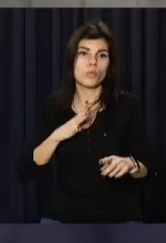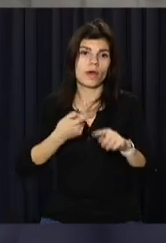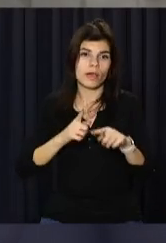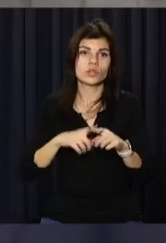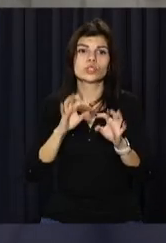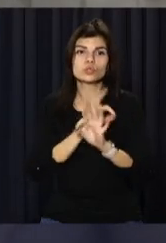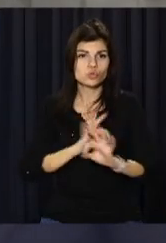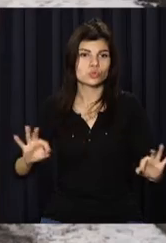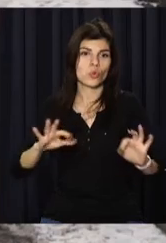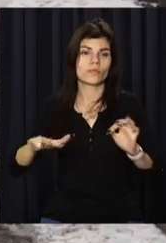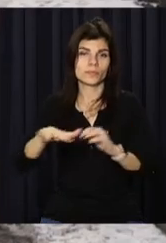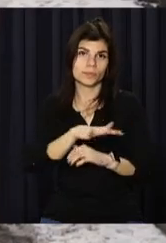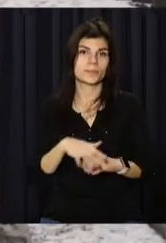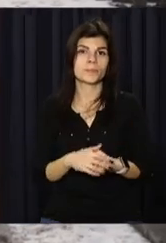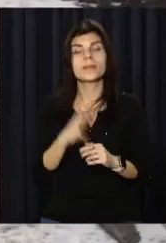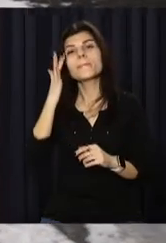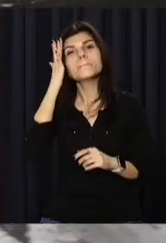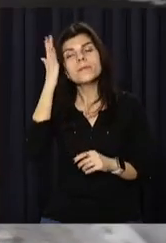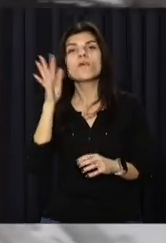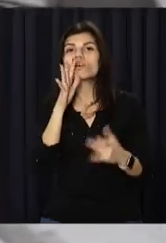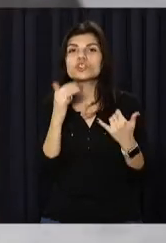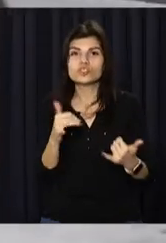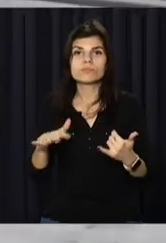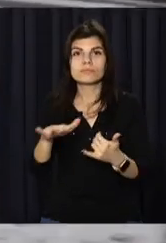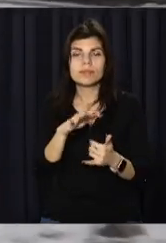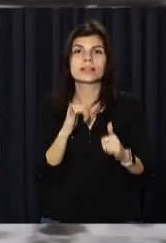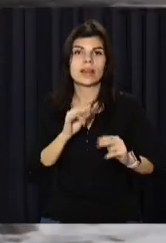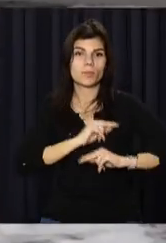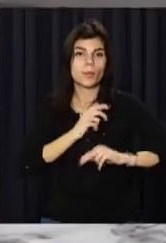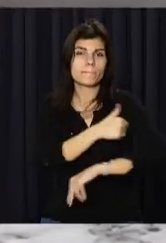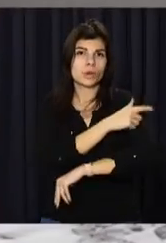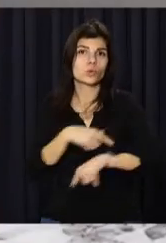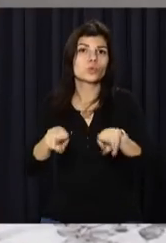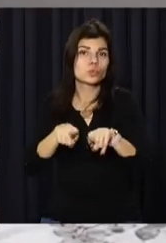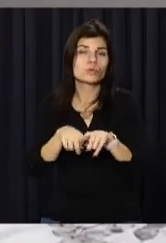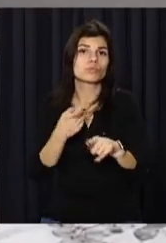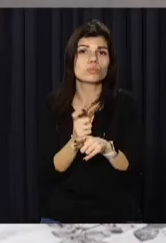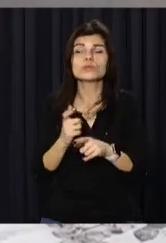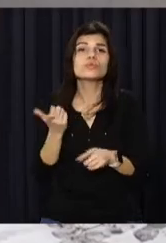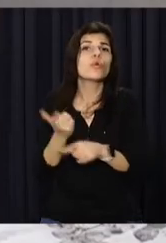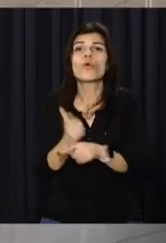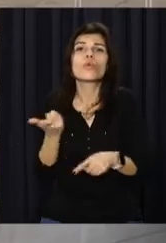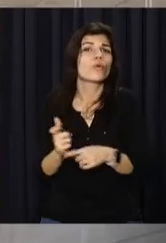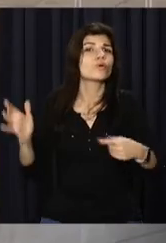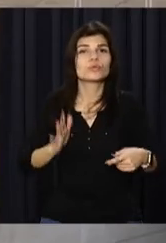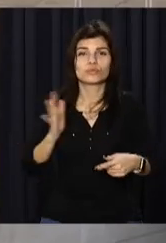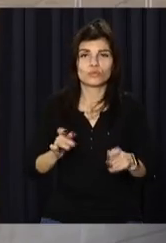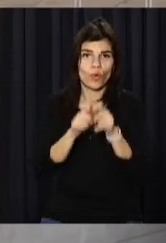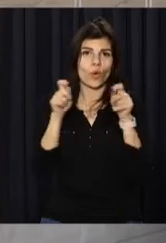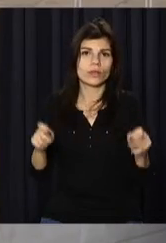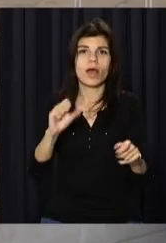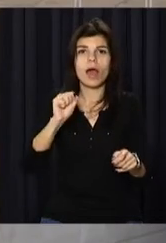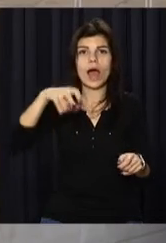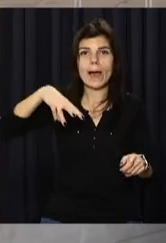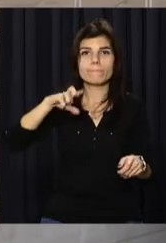чудовий заклад. Мріють про сучасне та зручне приміщення для роботи й медики. Тому з нетерпінням чекають на відкриття нової амбулаторії.